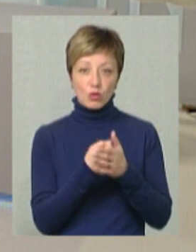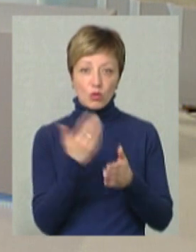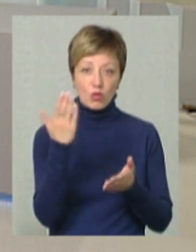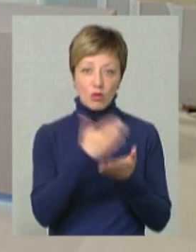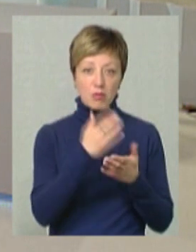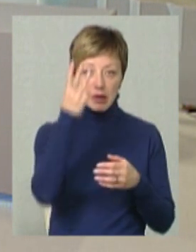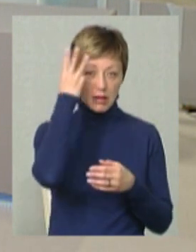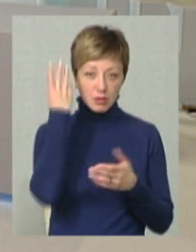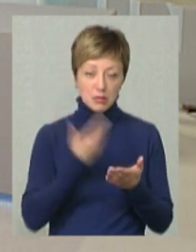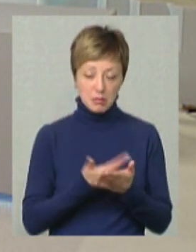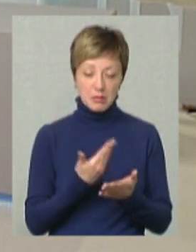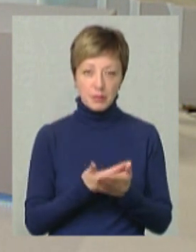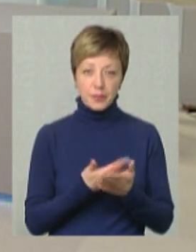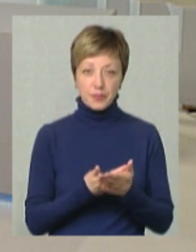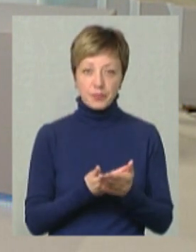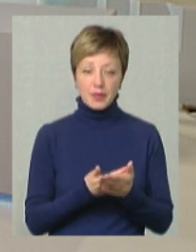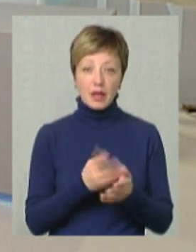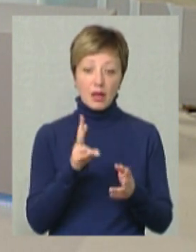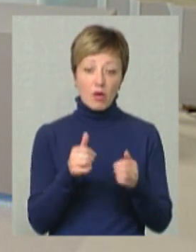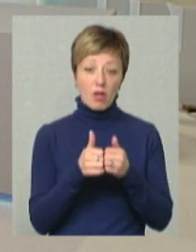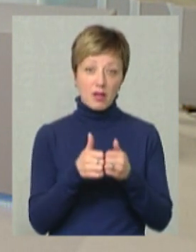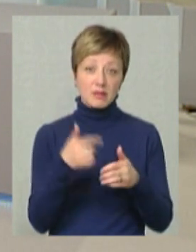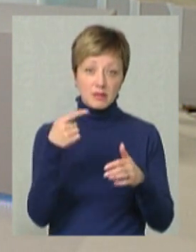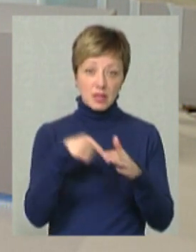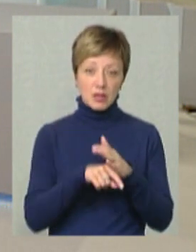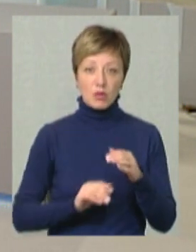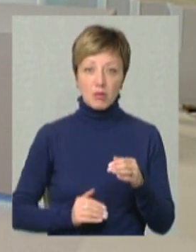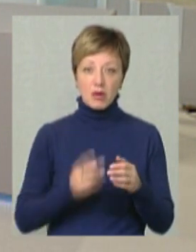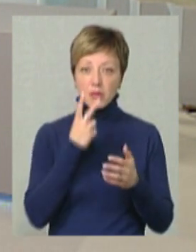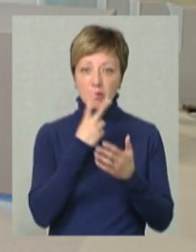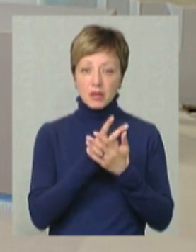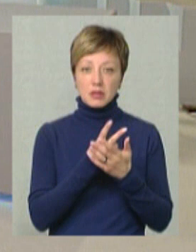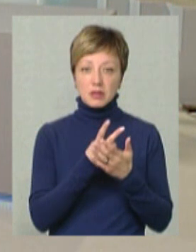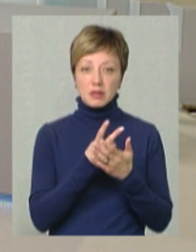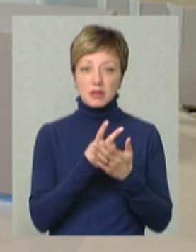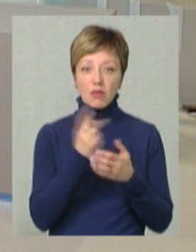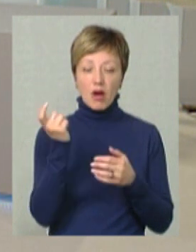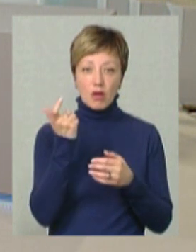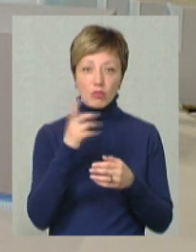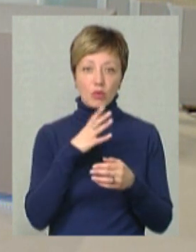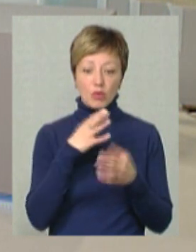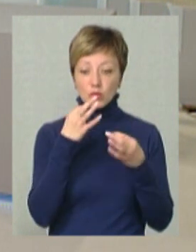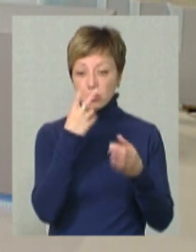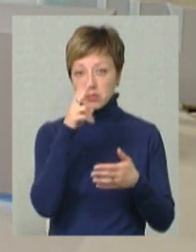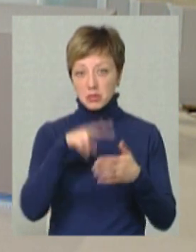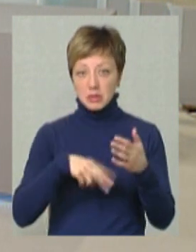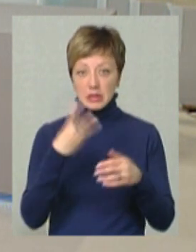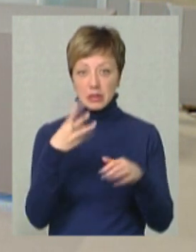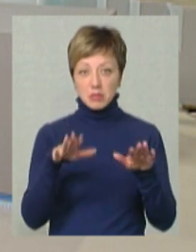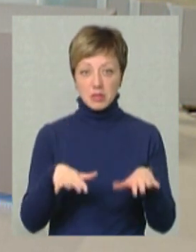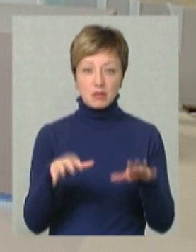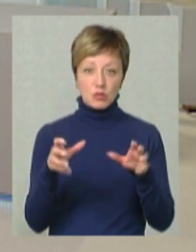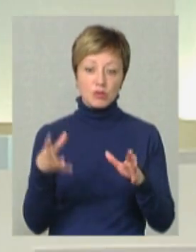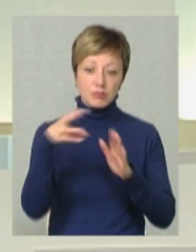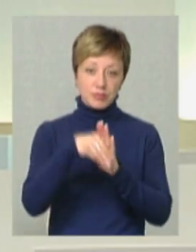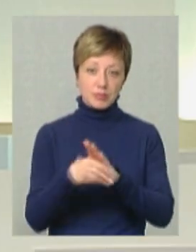у Хмельницький. І колегам всередині компанії, які знаходились у Харкові, було доступно, ось є три місця, вони